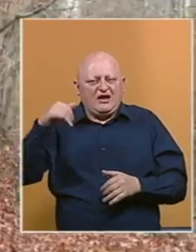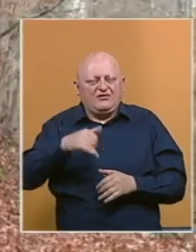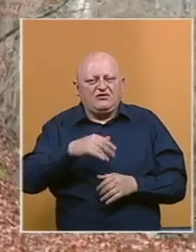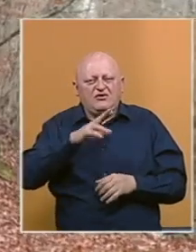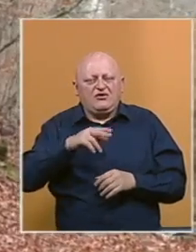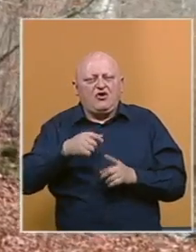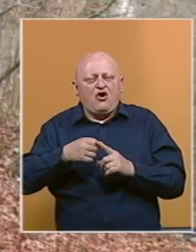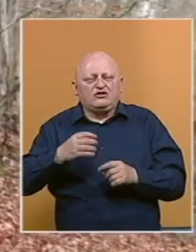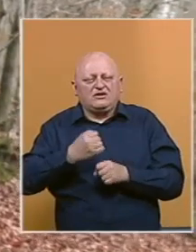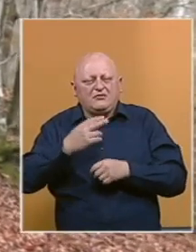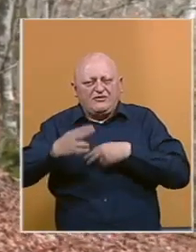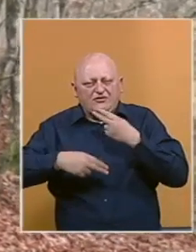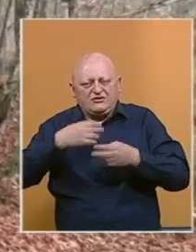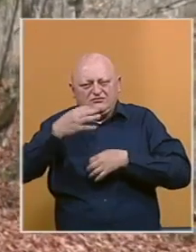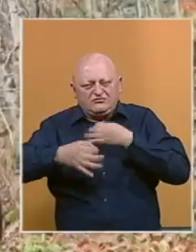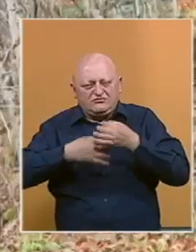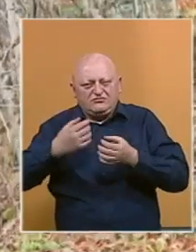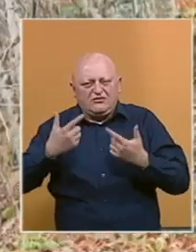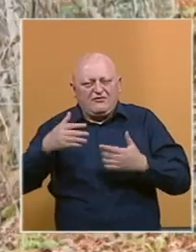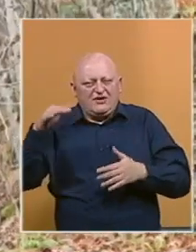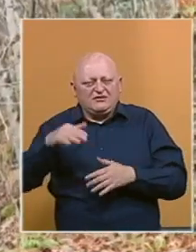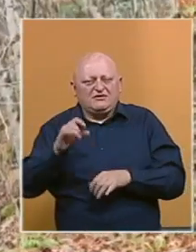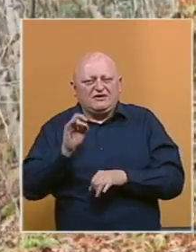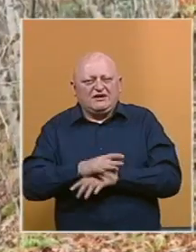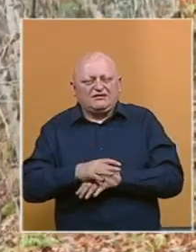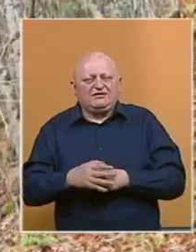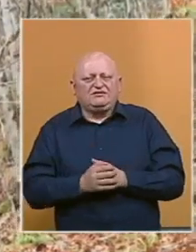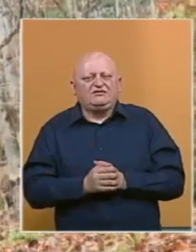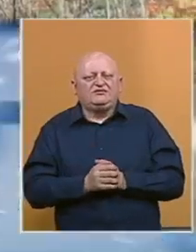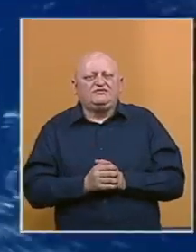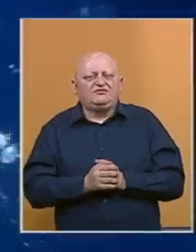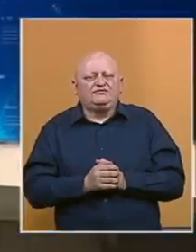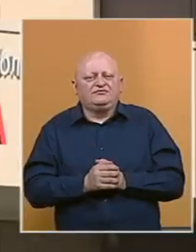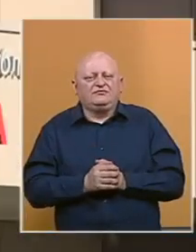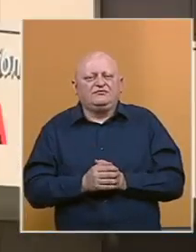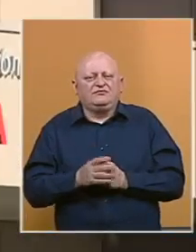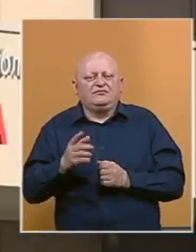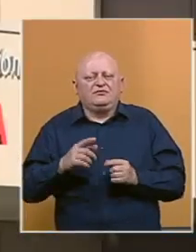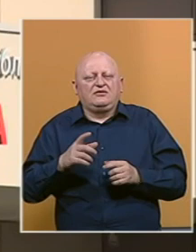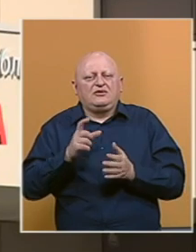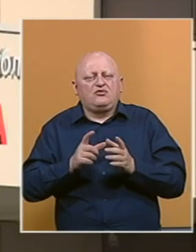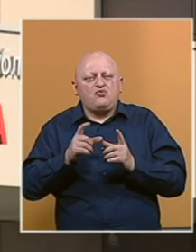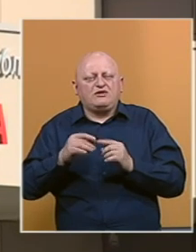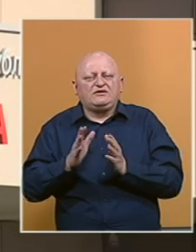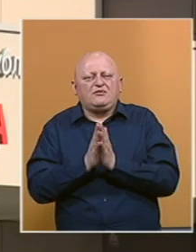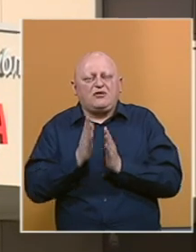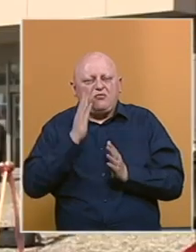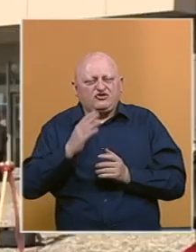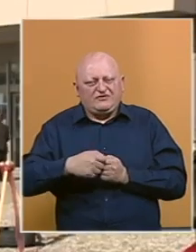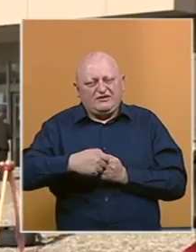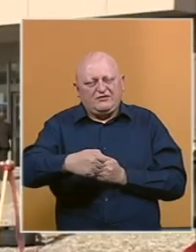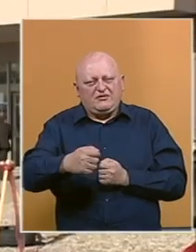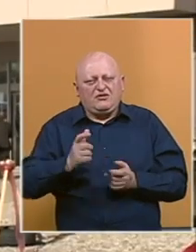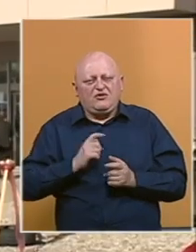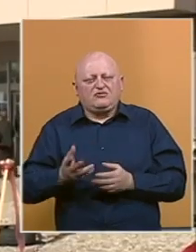na Kozar i formirana komisija za istraživanje vazduhoplovnih UDES. Iz UKCA Republike Srpske mole za poštivanje mjera